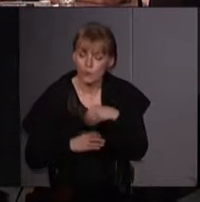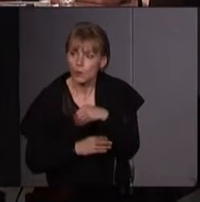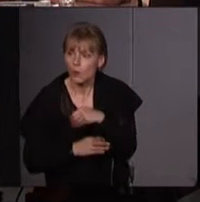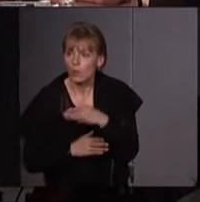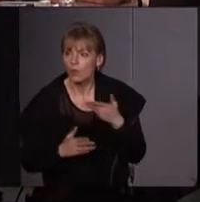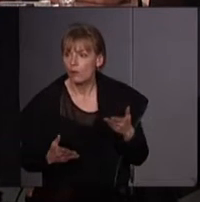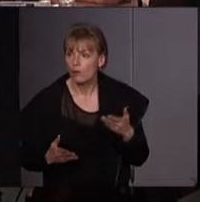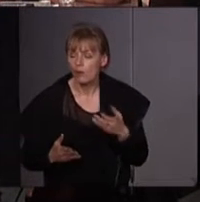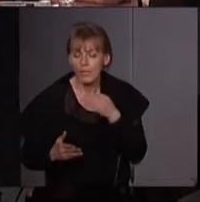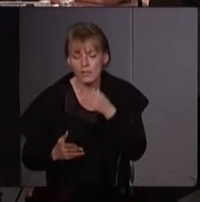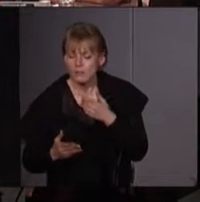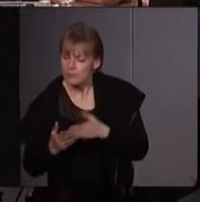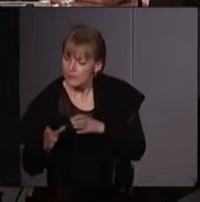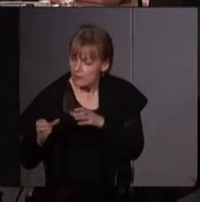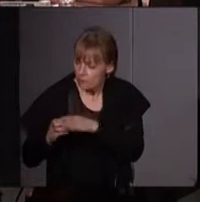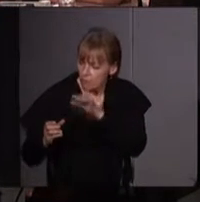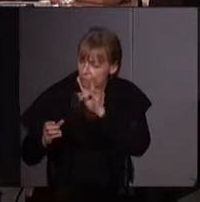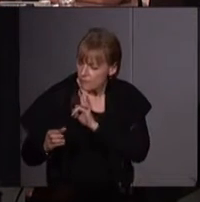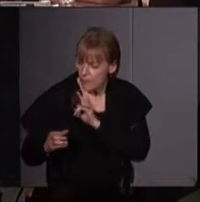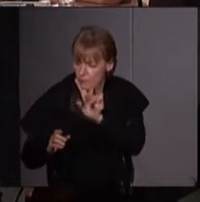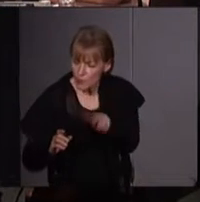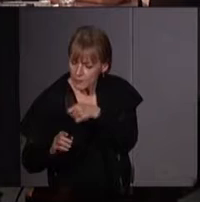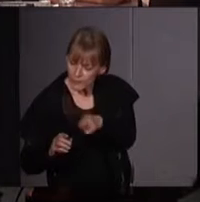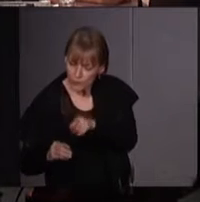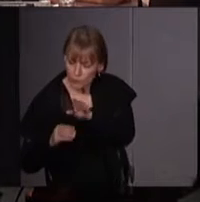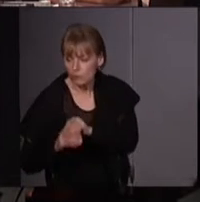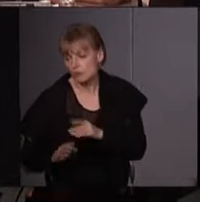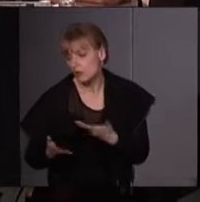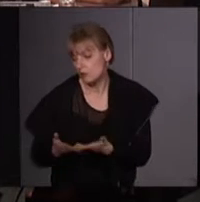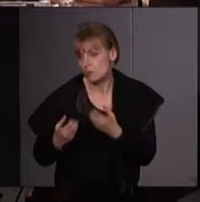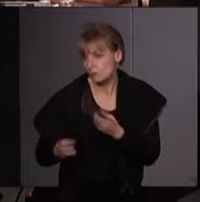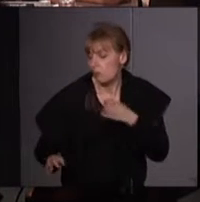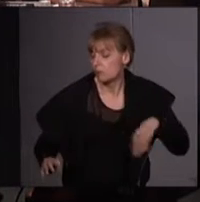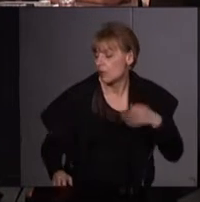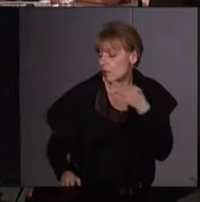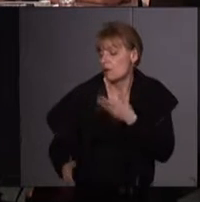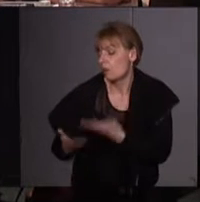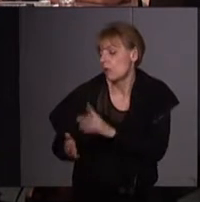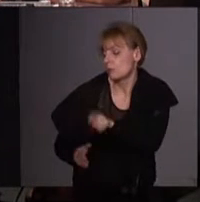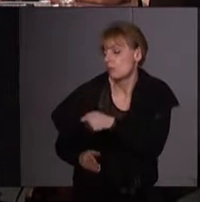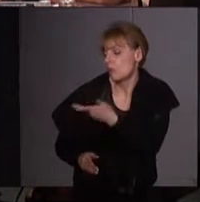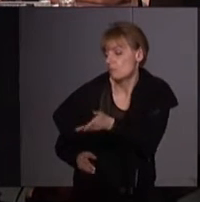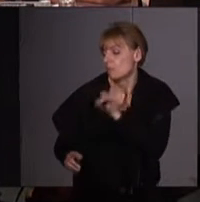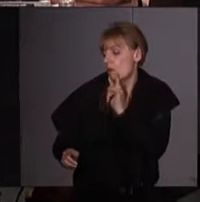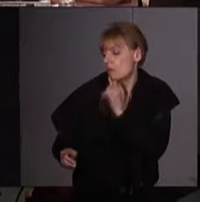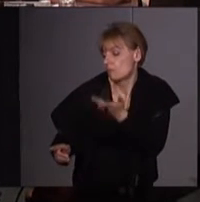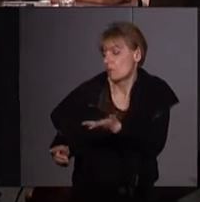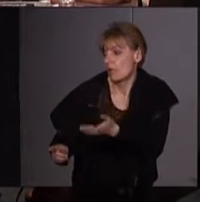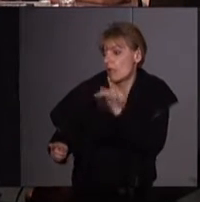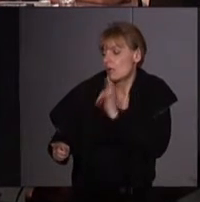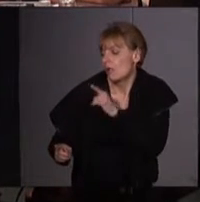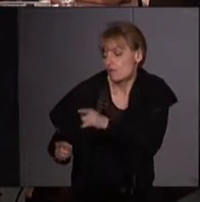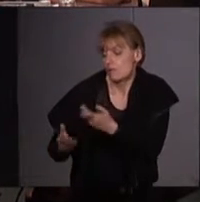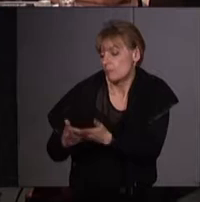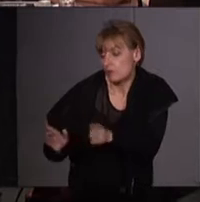des mouvements de femmes qui défendent la nature, souvent on l'entendra, ah ben c'est normal, les femmes sont la nature. Elles tiennent à la